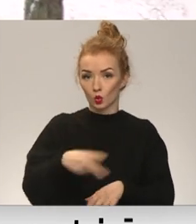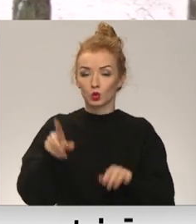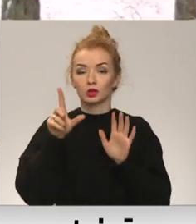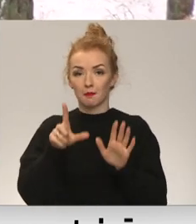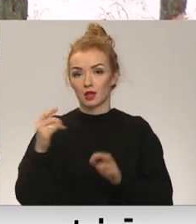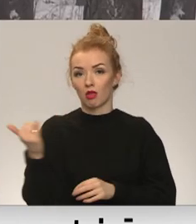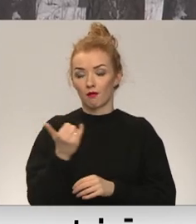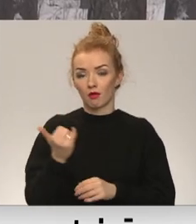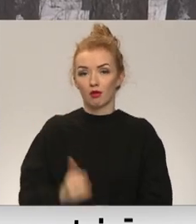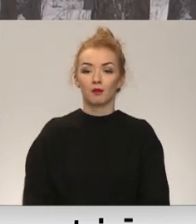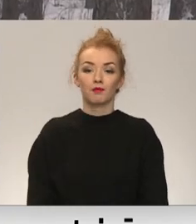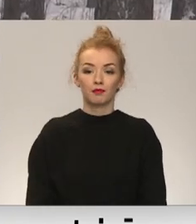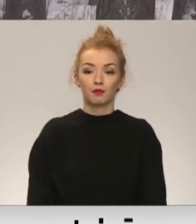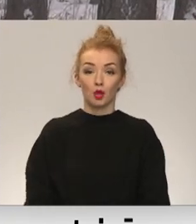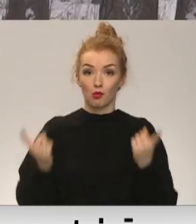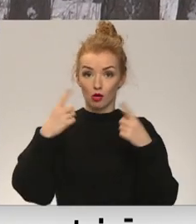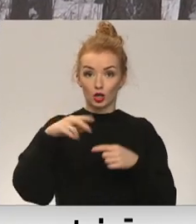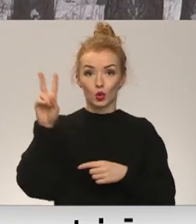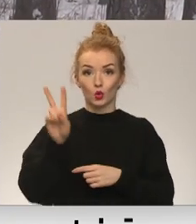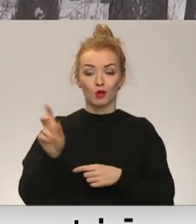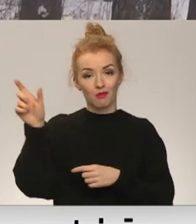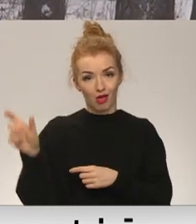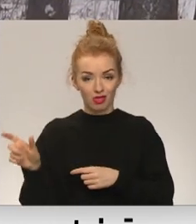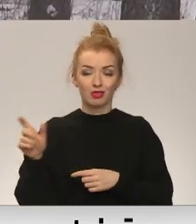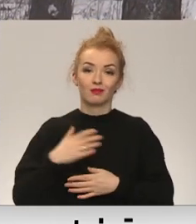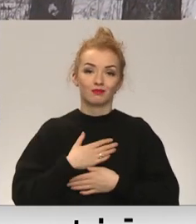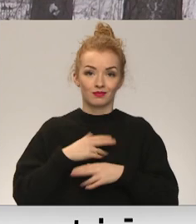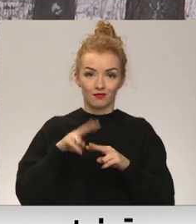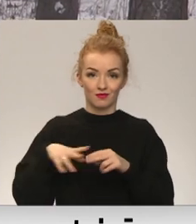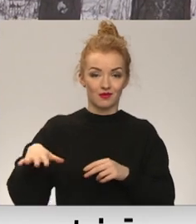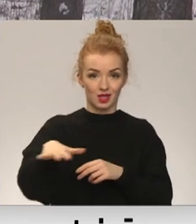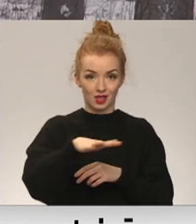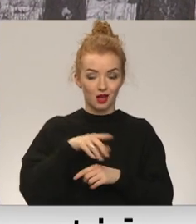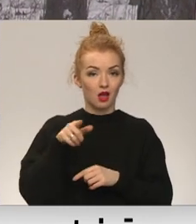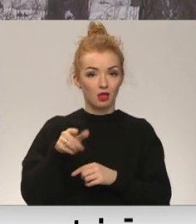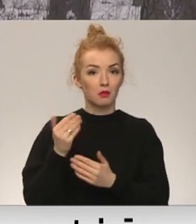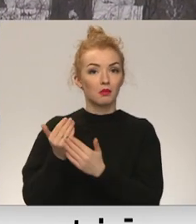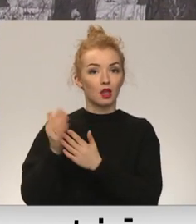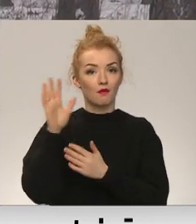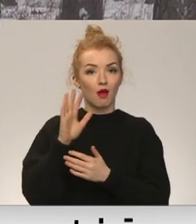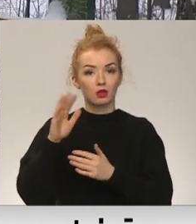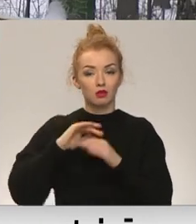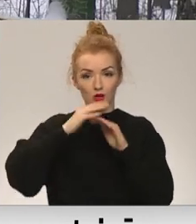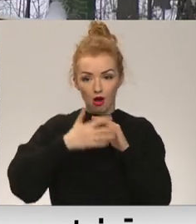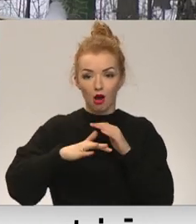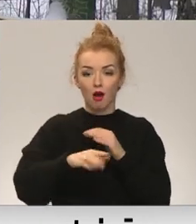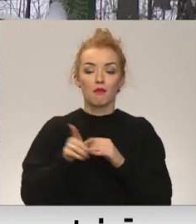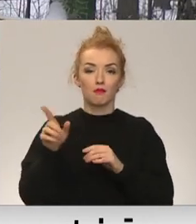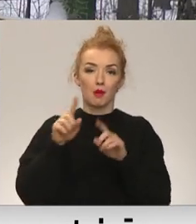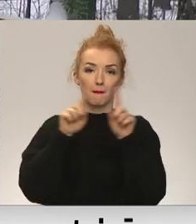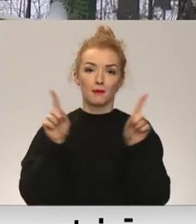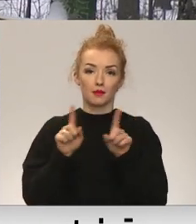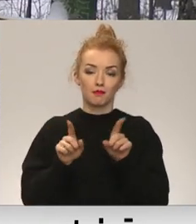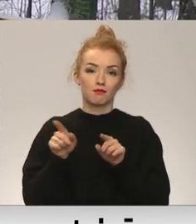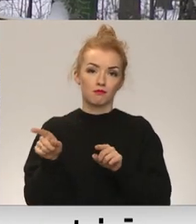janvārī? Pašais jūrmalnieku iecienītā pastaigu vieta ir valstī piedroši kāpa ar priežu mežu, kas arī bijis sanatorijas